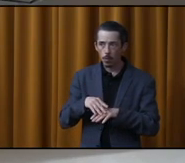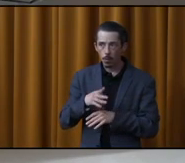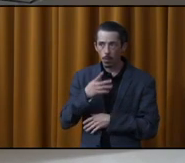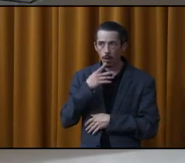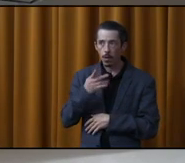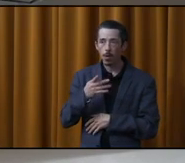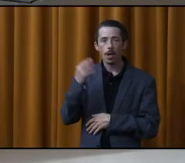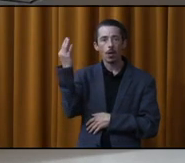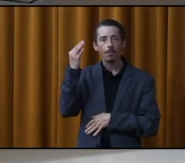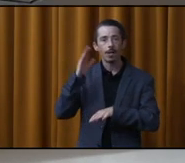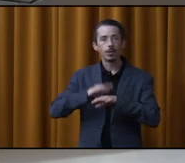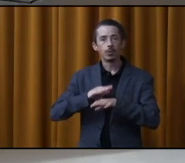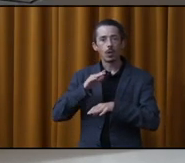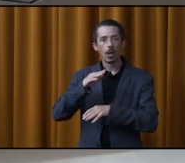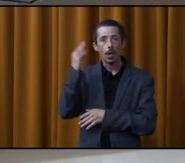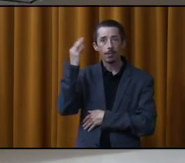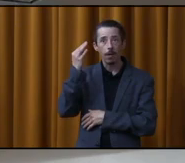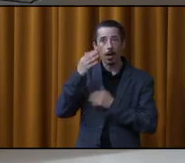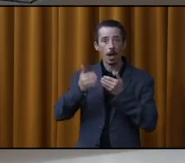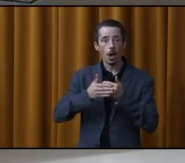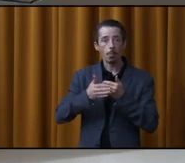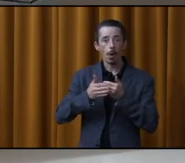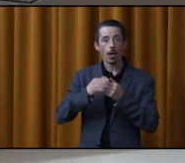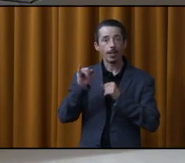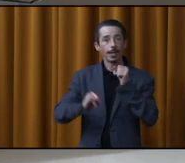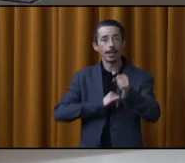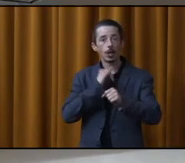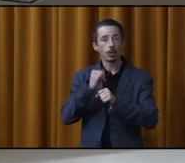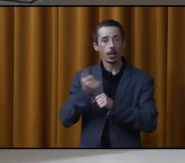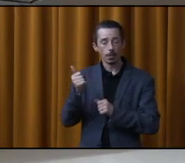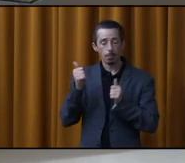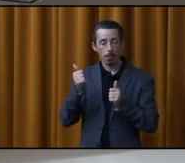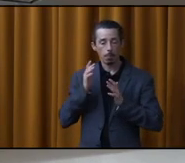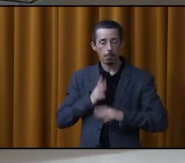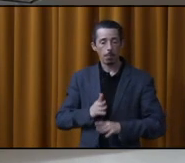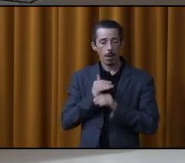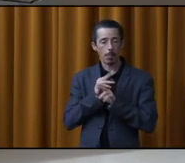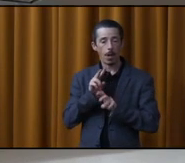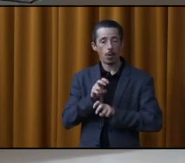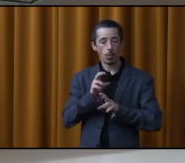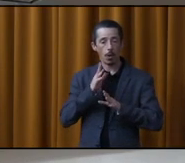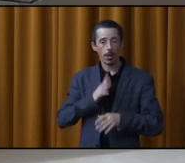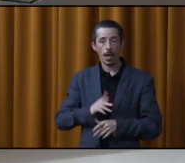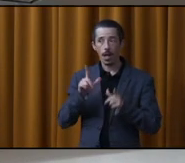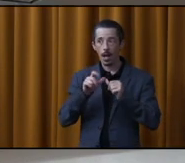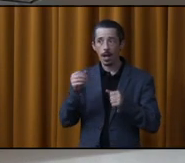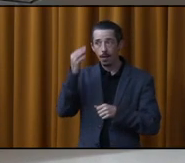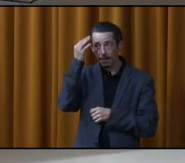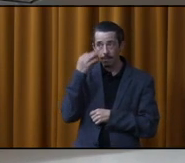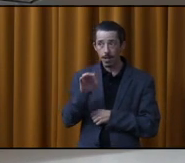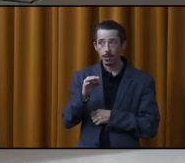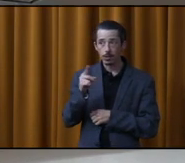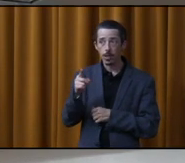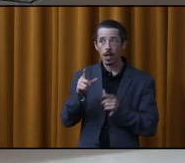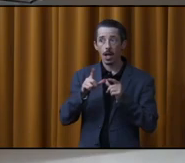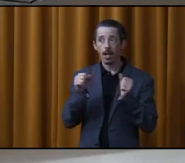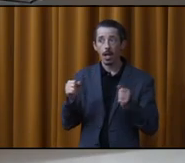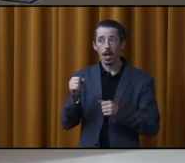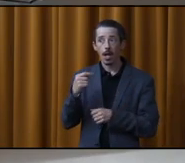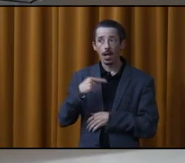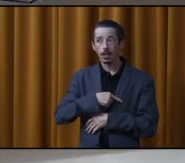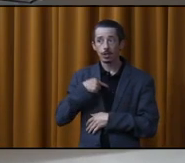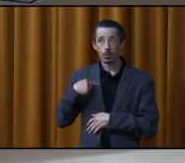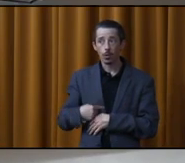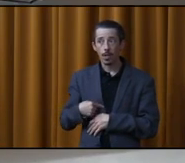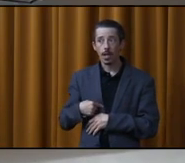internationale, par des allemands, autrichiens. Il a dit la langue française, la langue chinois-orient. C'est